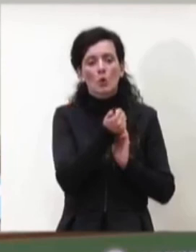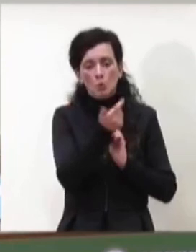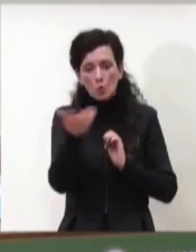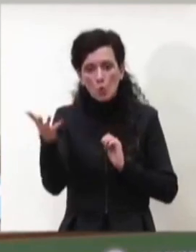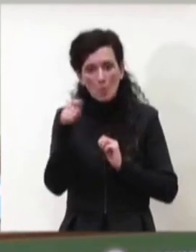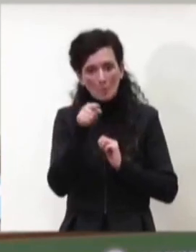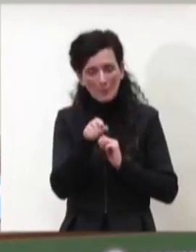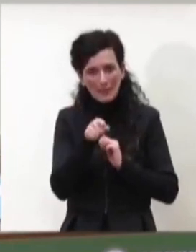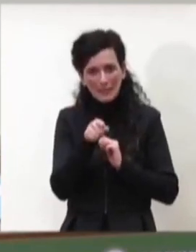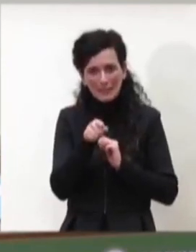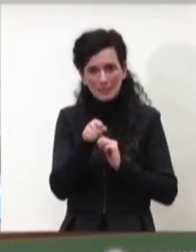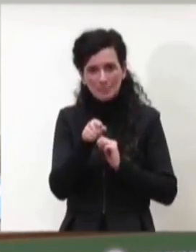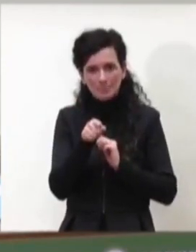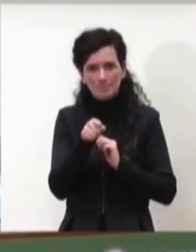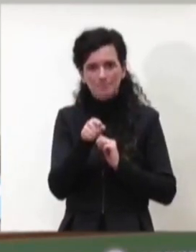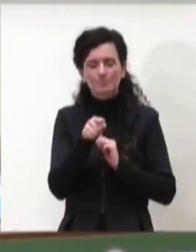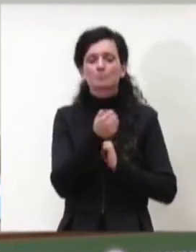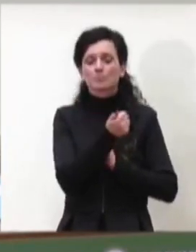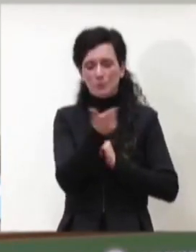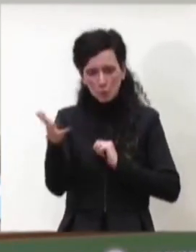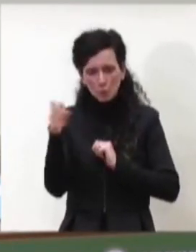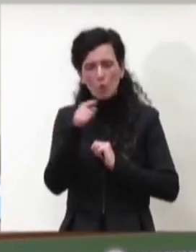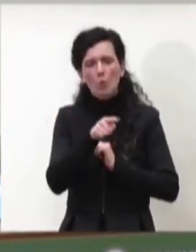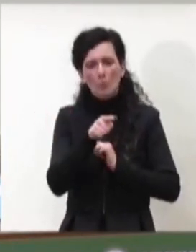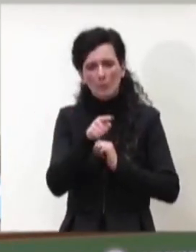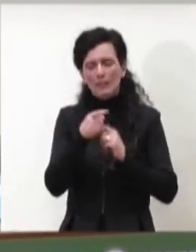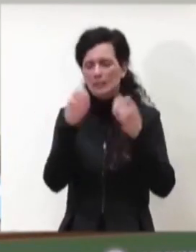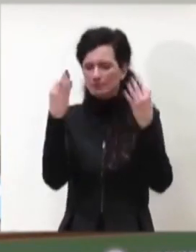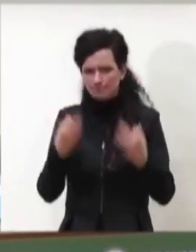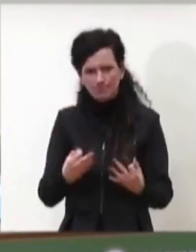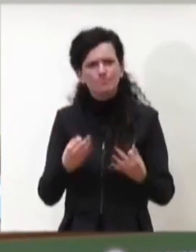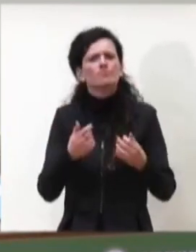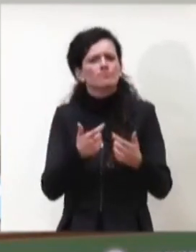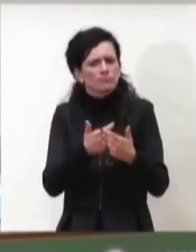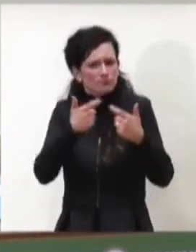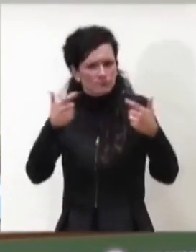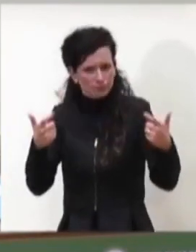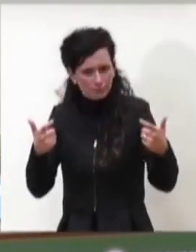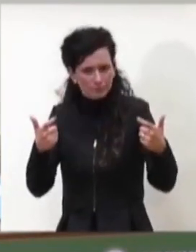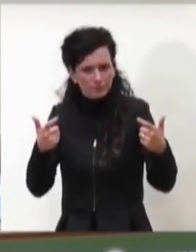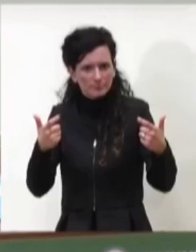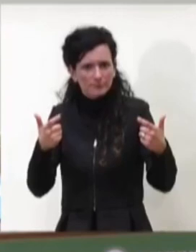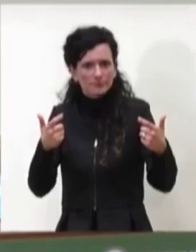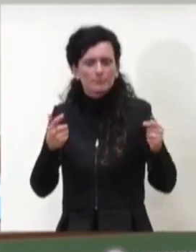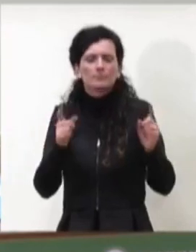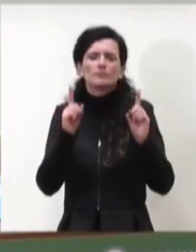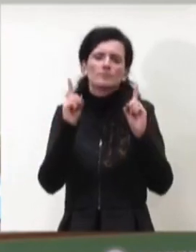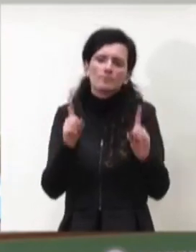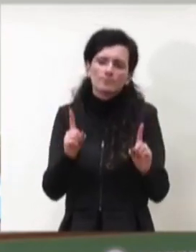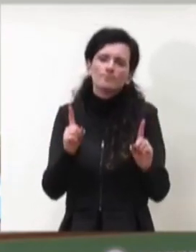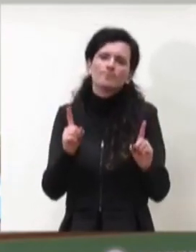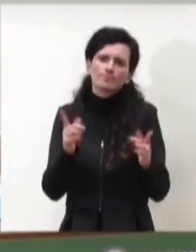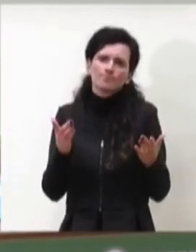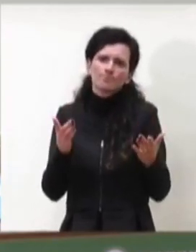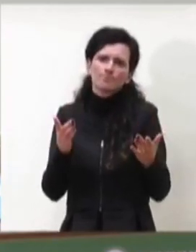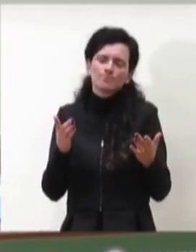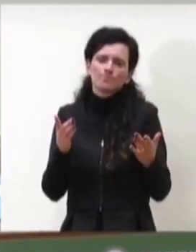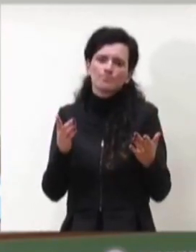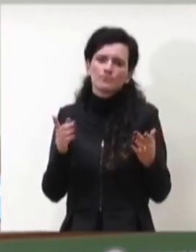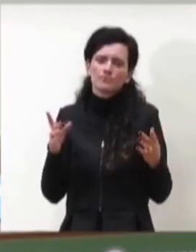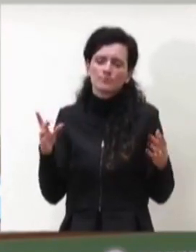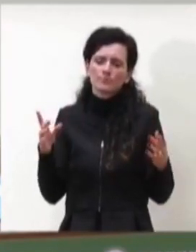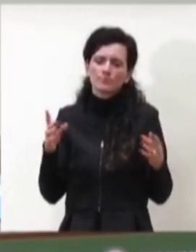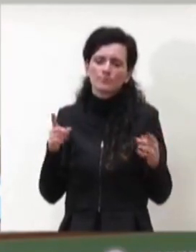andranno a incrementarsi anche in termini di siti rispetto ai